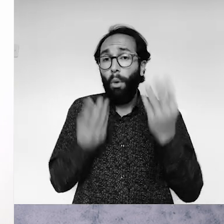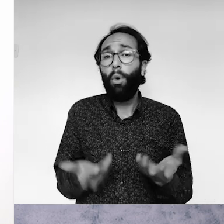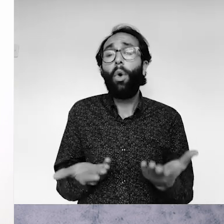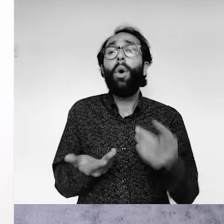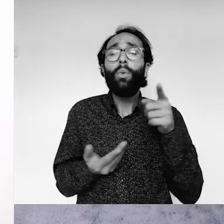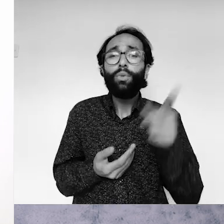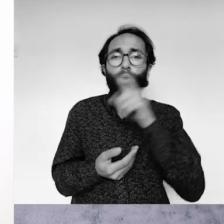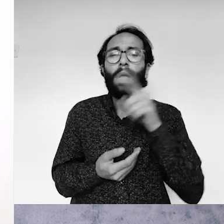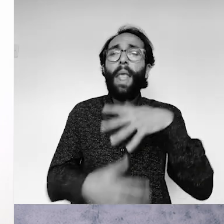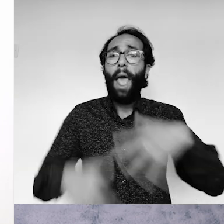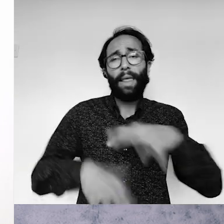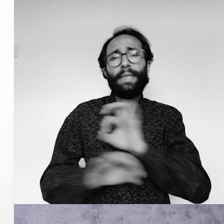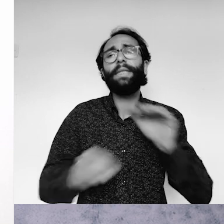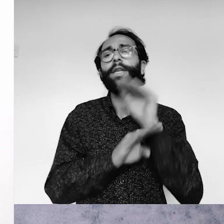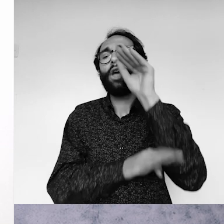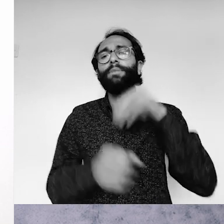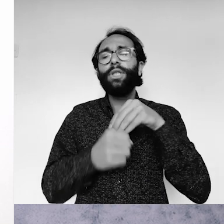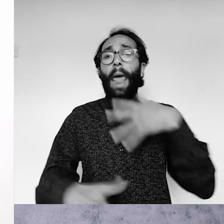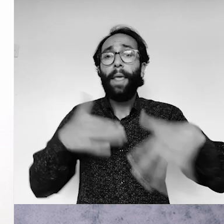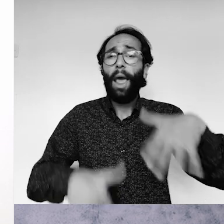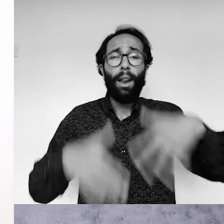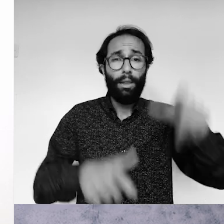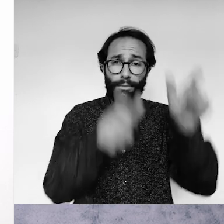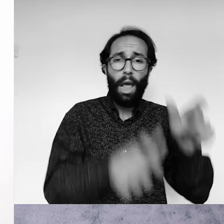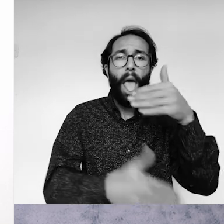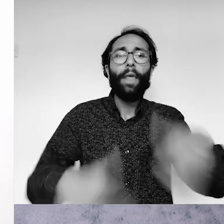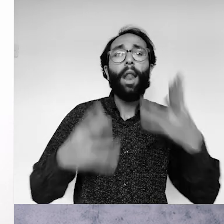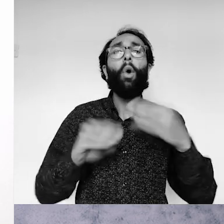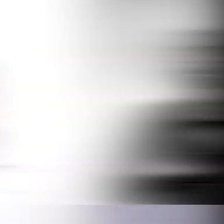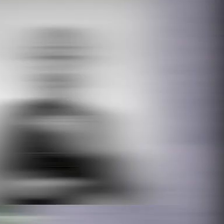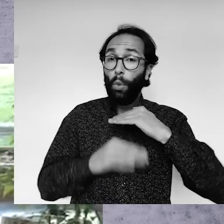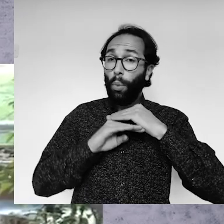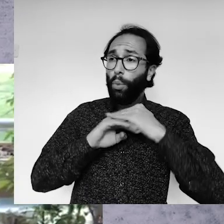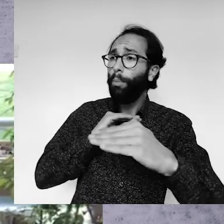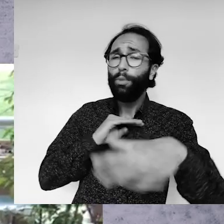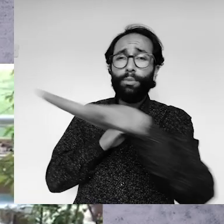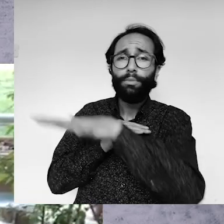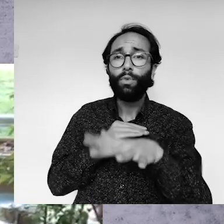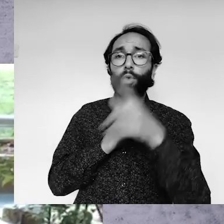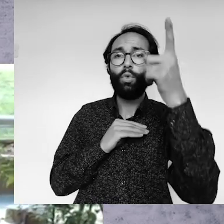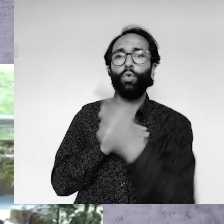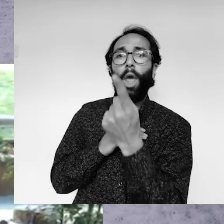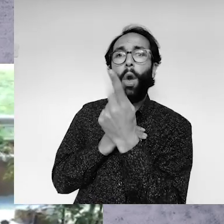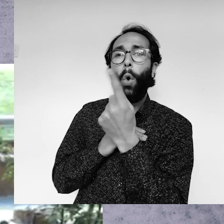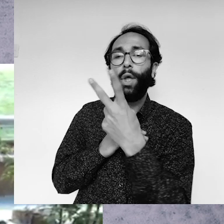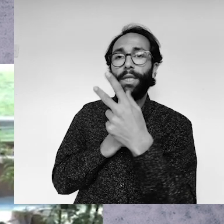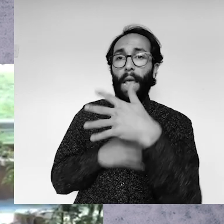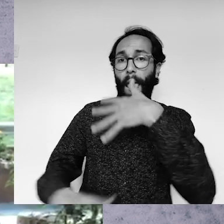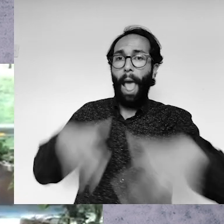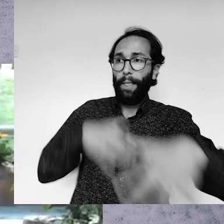çıkarsa da bu kadar ilkiyle olmaz, olamaz. Engellsiz bir yaşam için engellere engel olmayın. Toplumun %12'sini